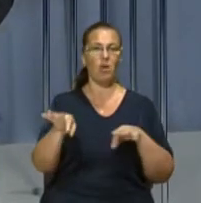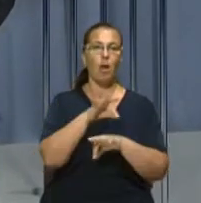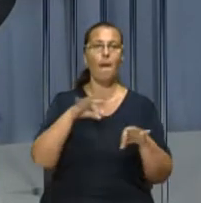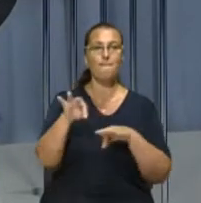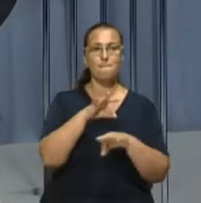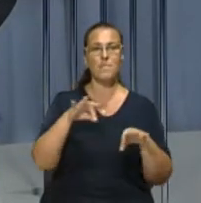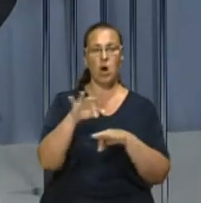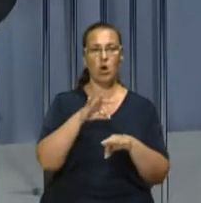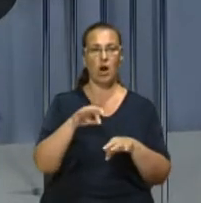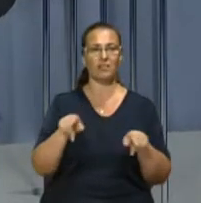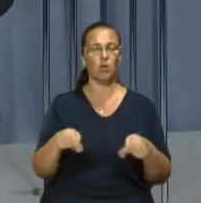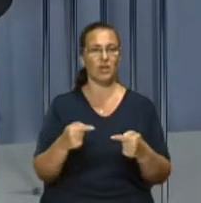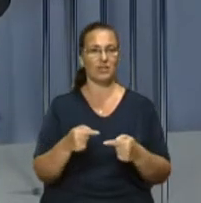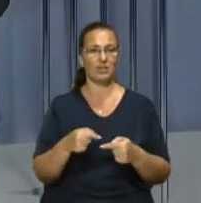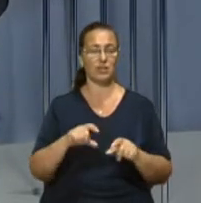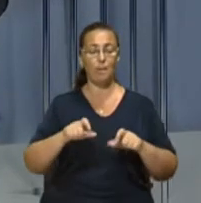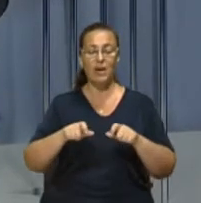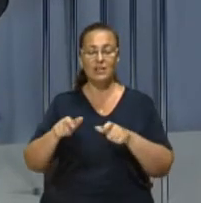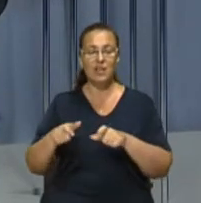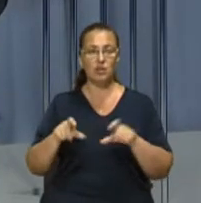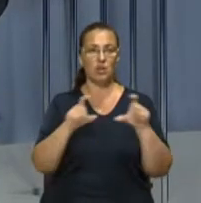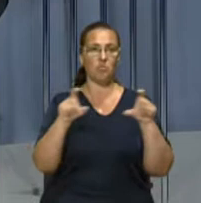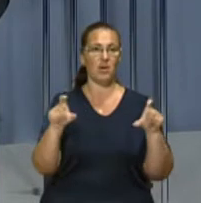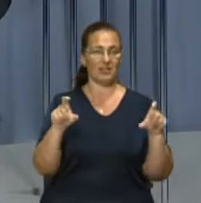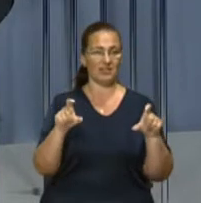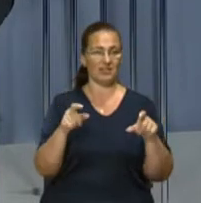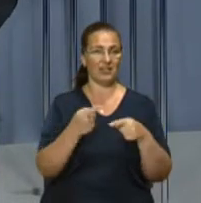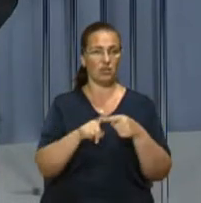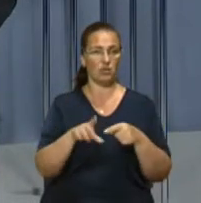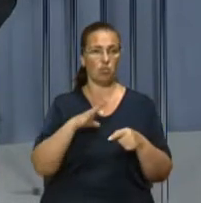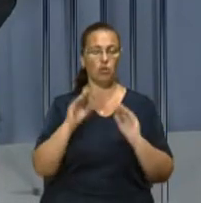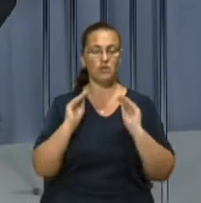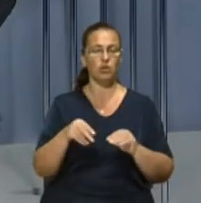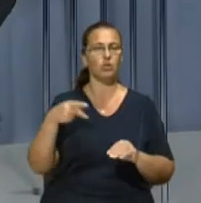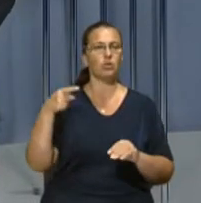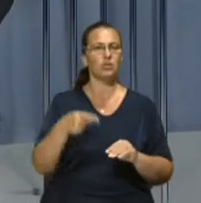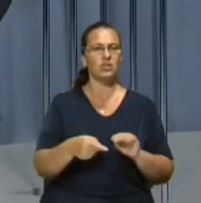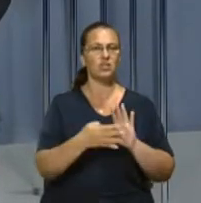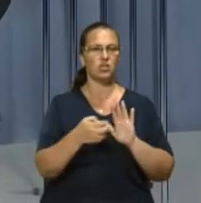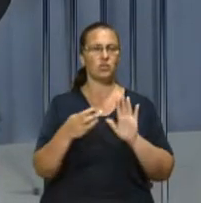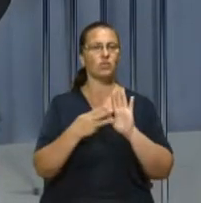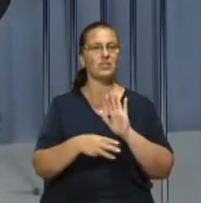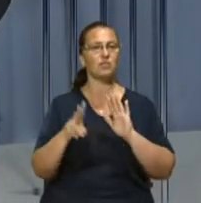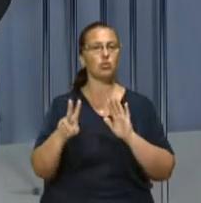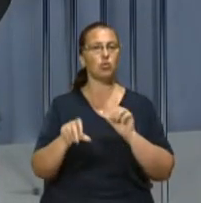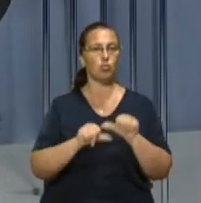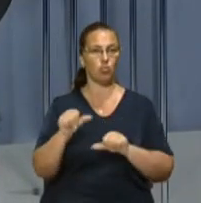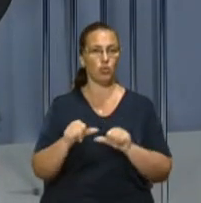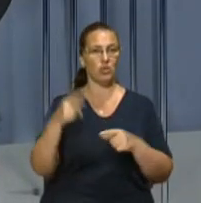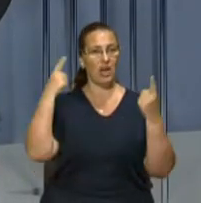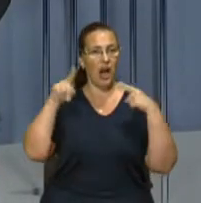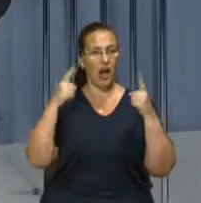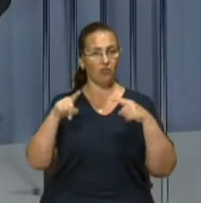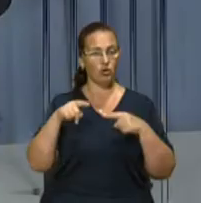-Костецький. Нагадаю, мозаїку на магазині «Океан» було встановлено у 1982 році. Її автор –